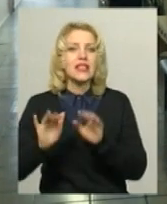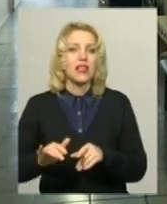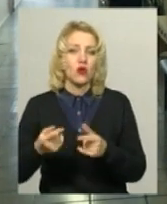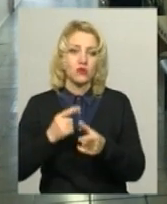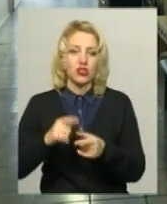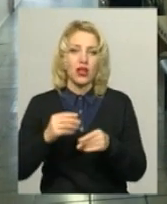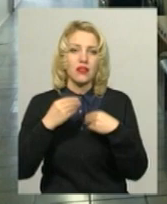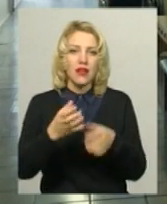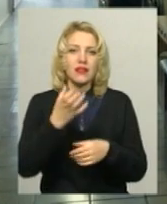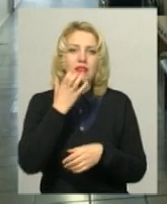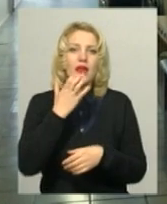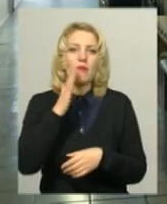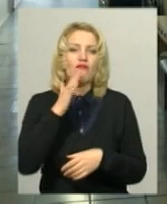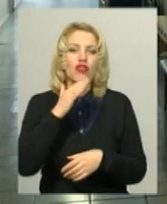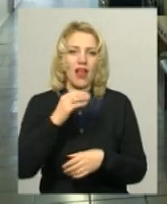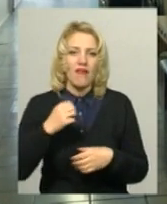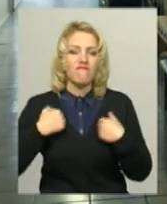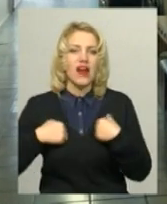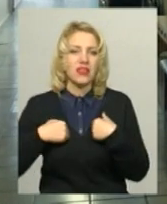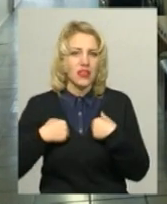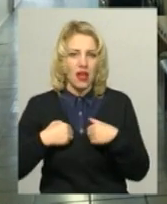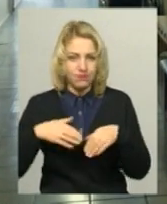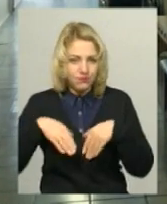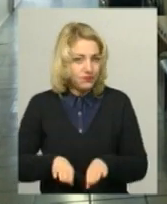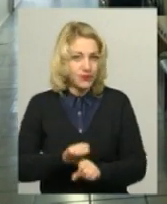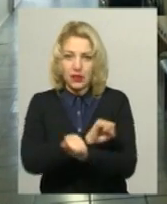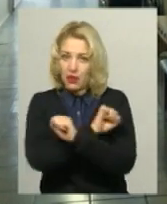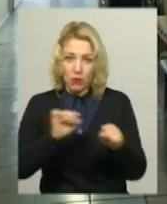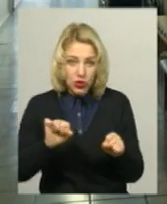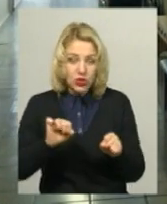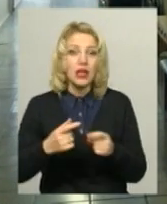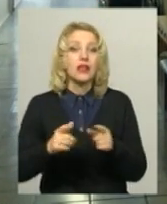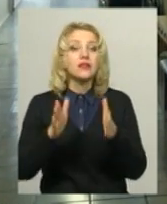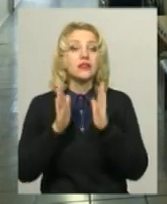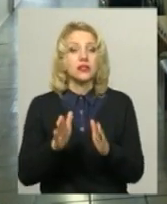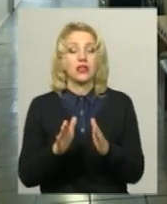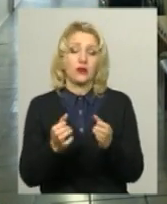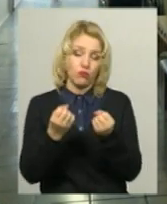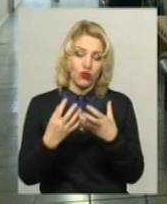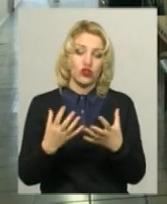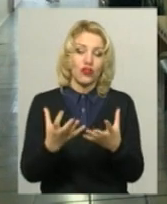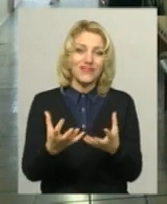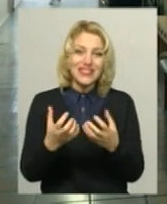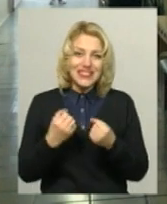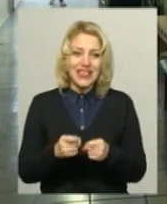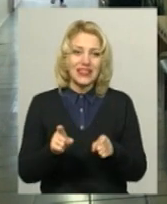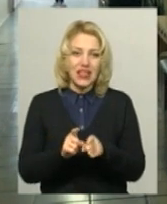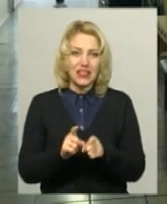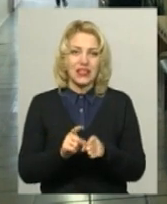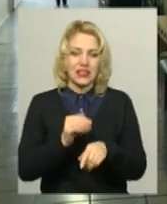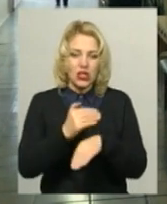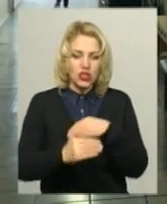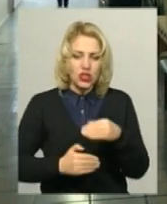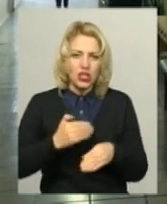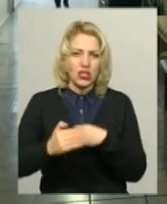ванни з теплою водою, а просто взяти і ізолюючи такі пов'язки. Можна